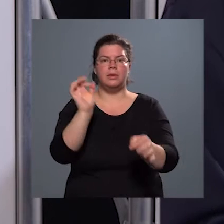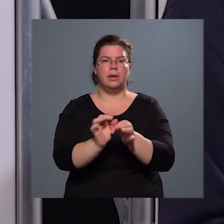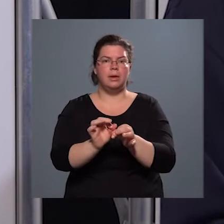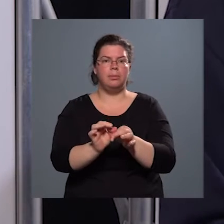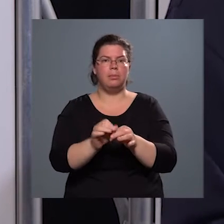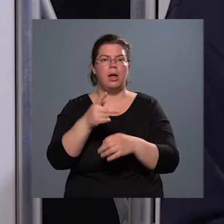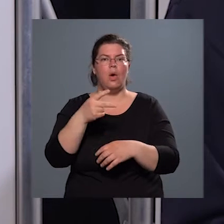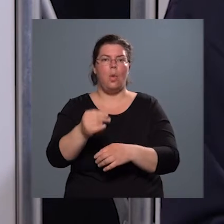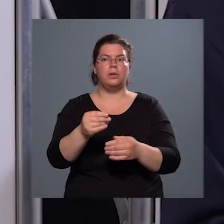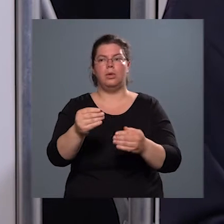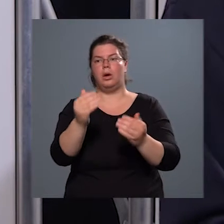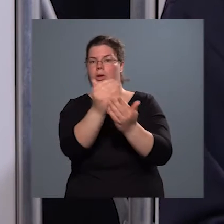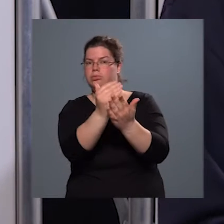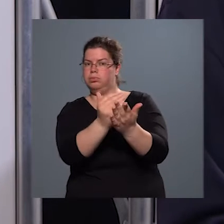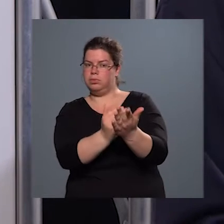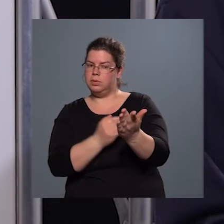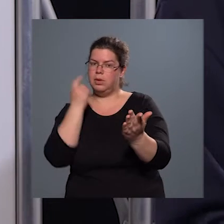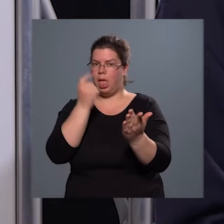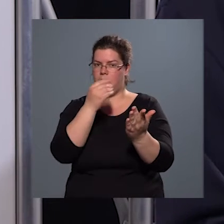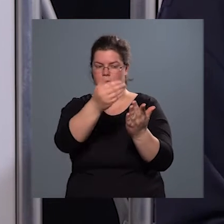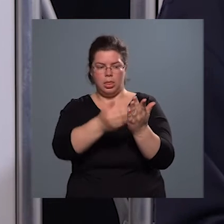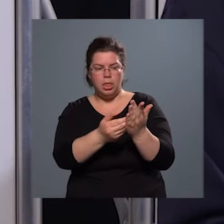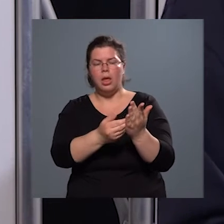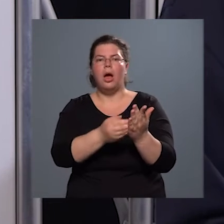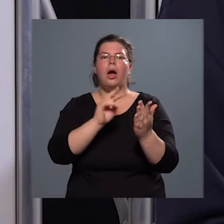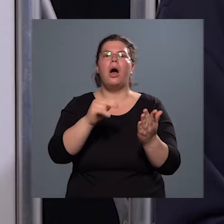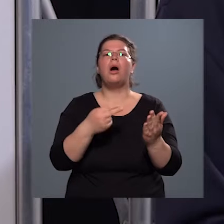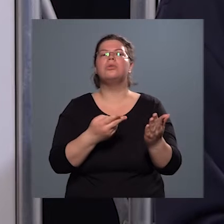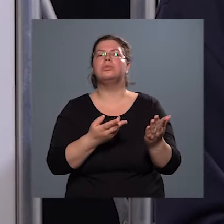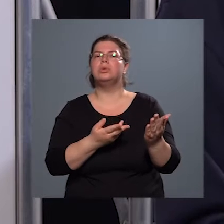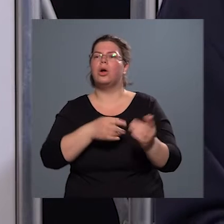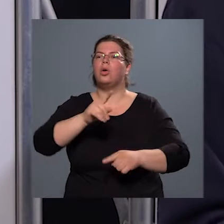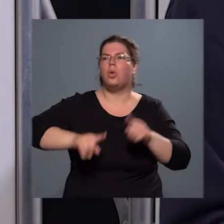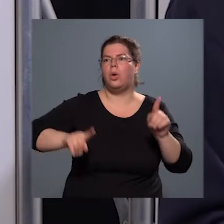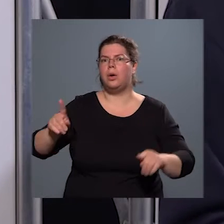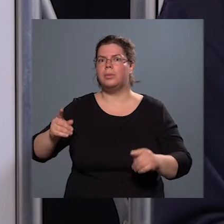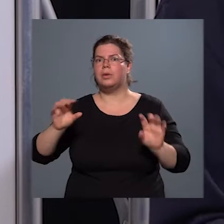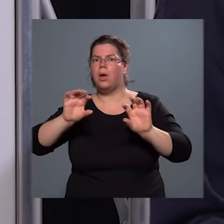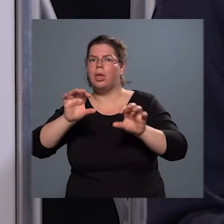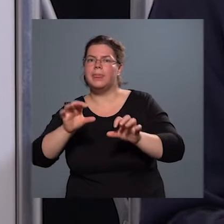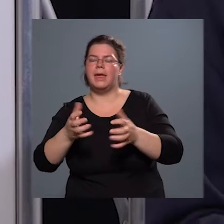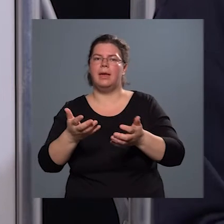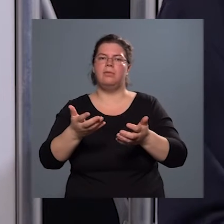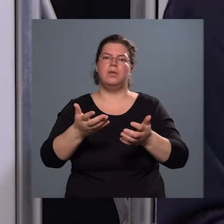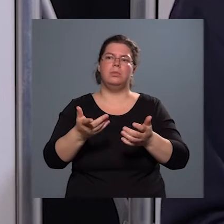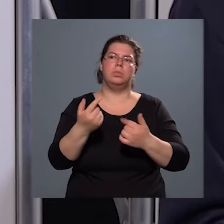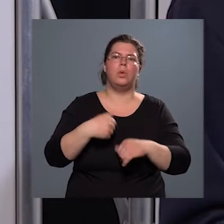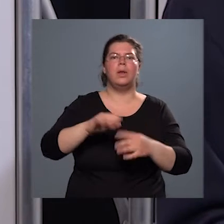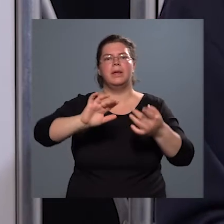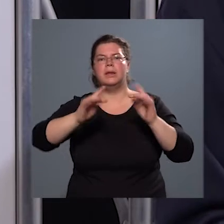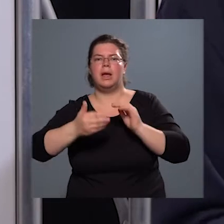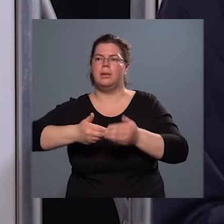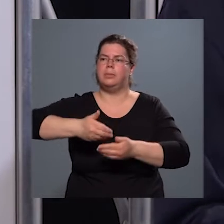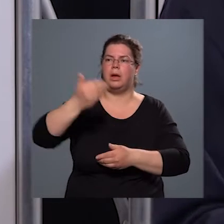oltása a soros embereket, akkor visszaköszönnek a legkülönbözőbb tévécsatornákon, internetes